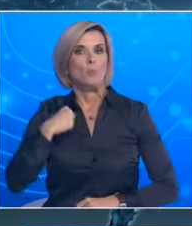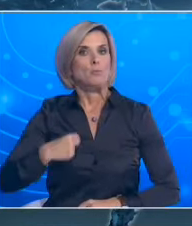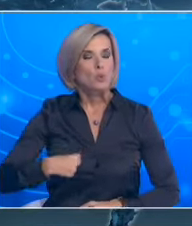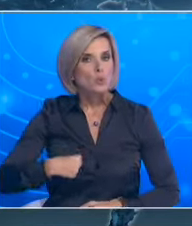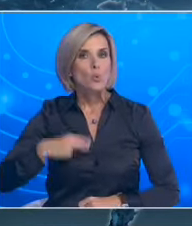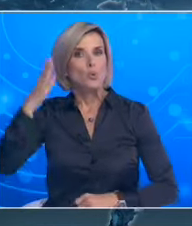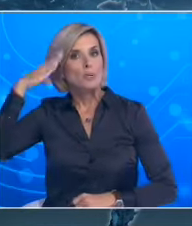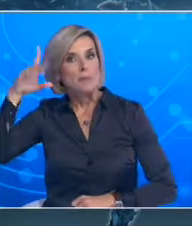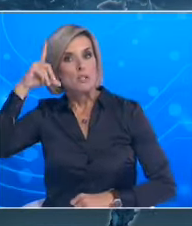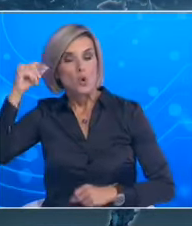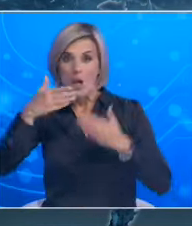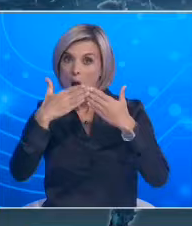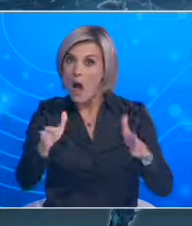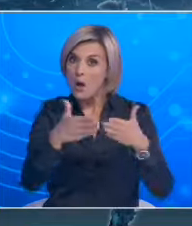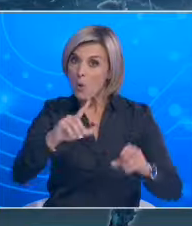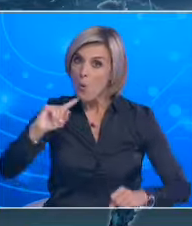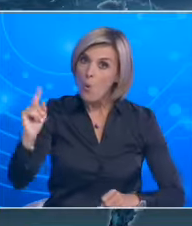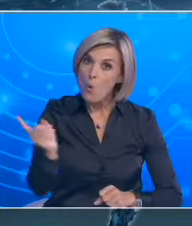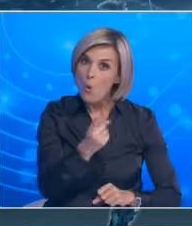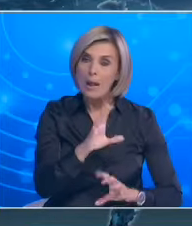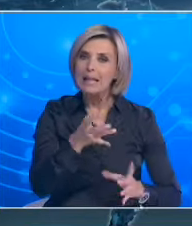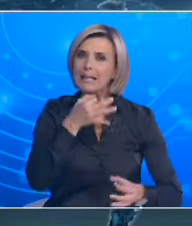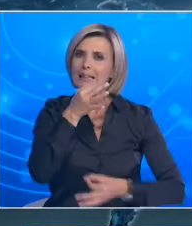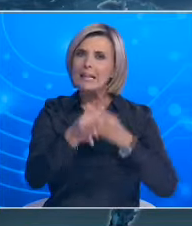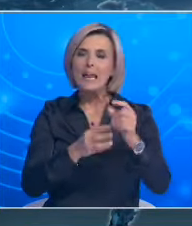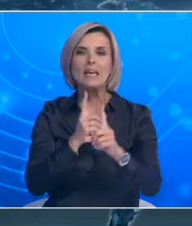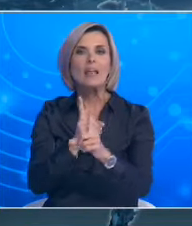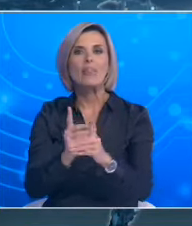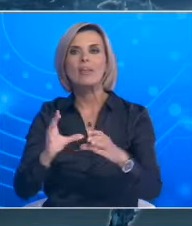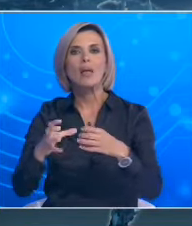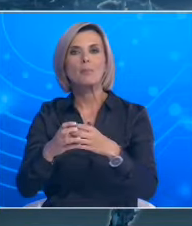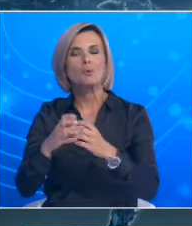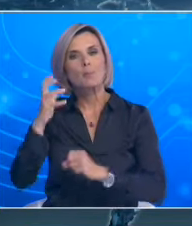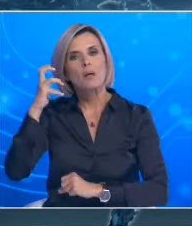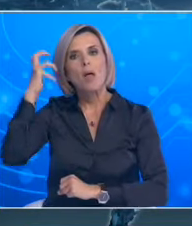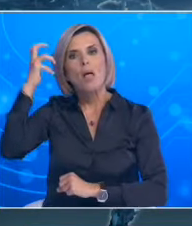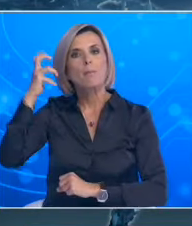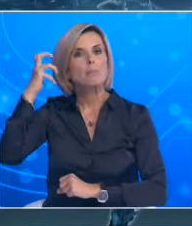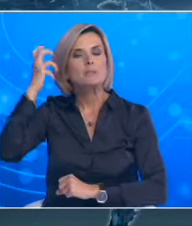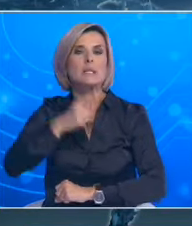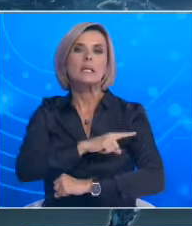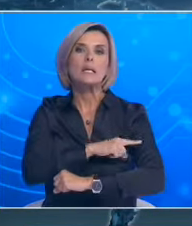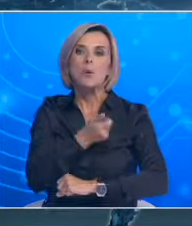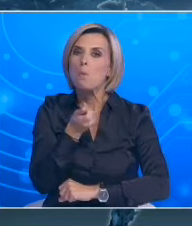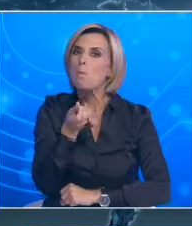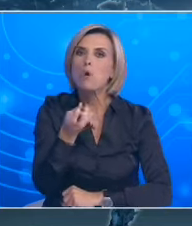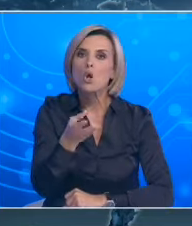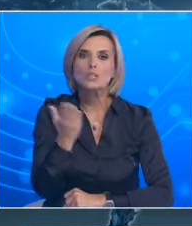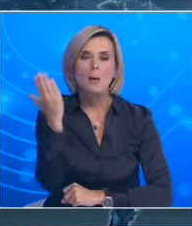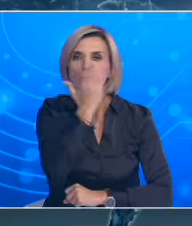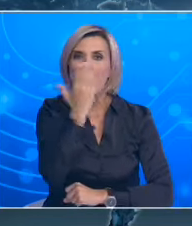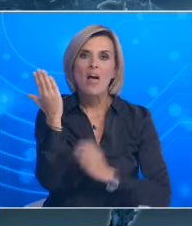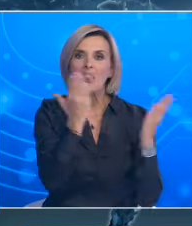εκτός από αυτό, ποια είναι η εισήγηση των επιστήμων για τον αριθμό των μαθητών που πρέπει να είναι ανατάξη.